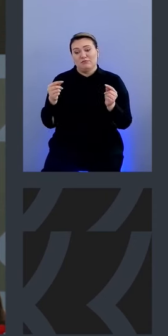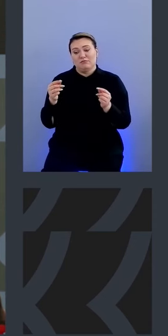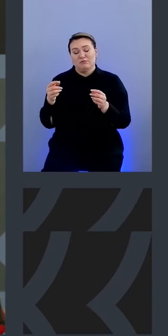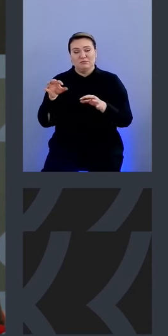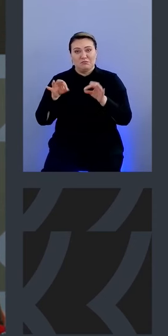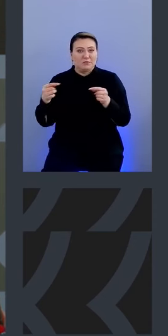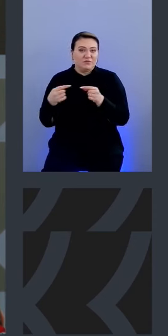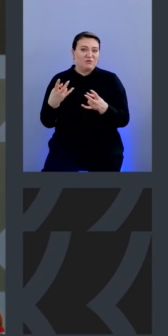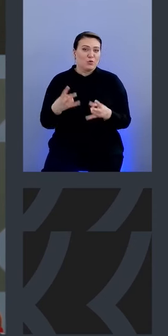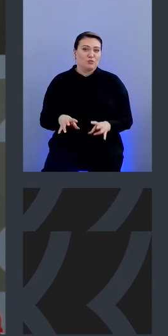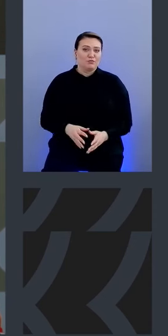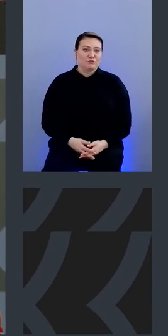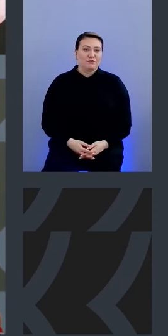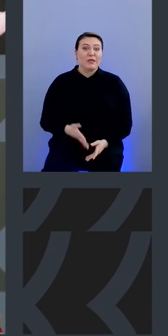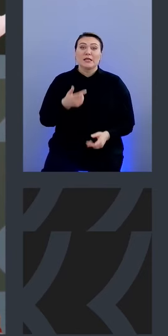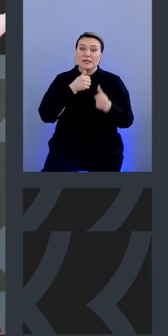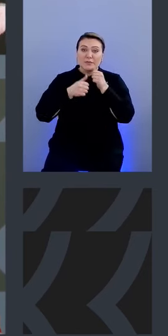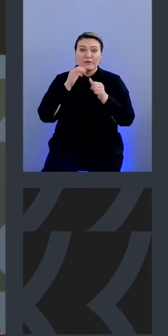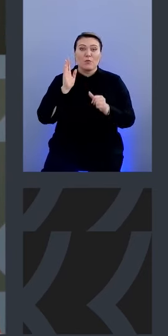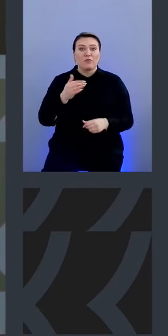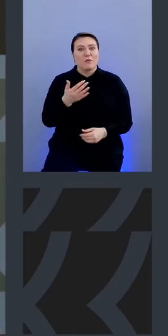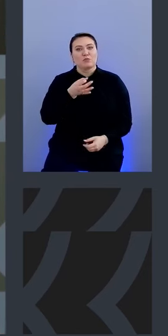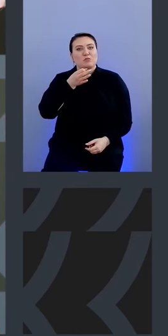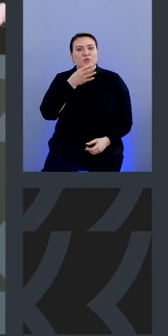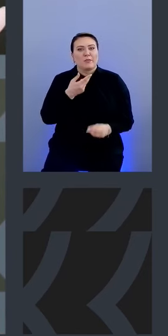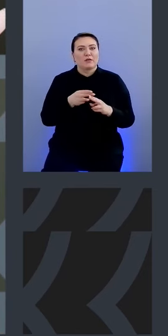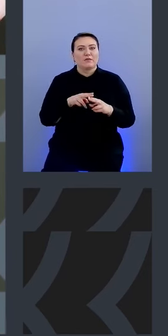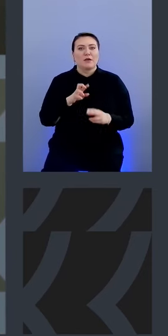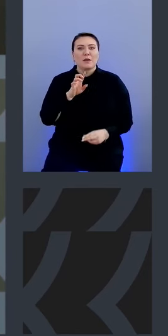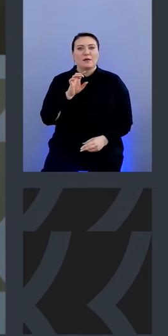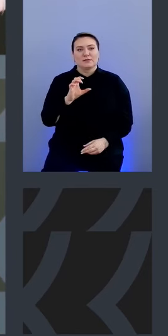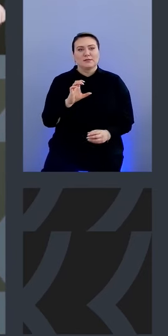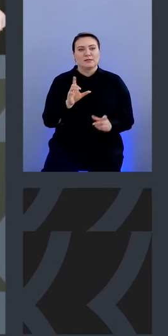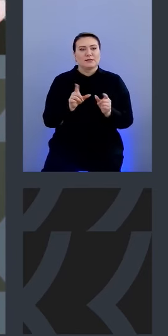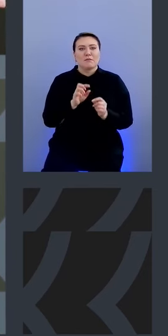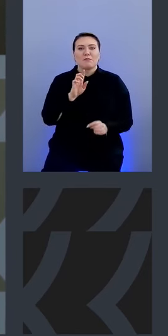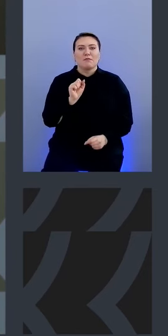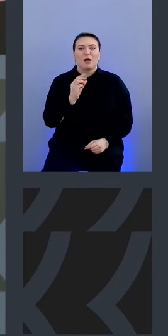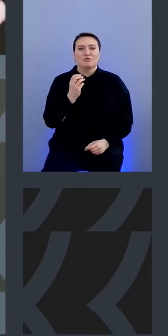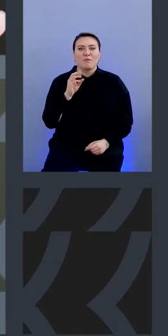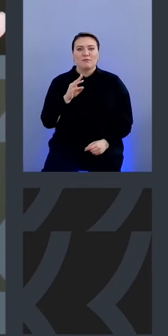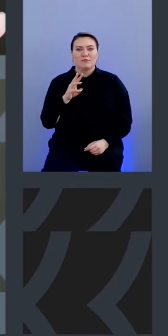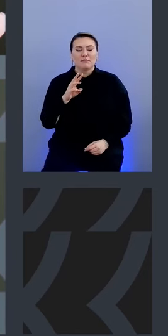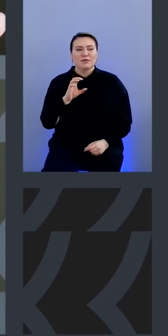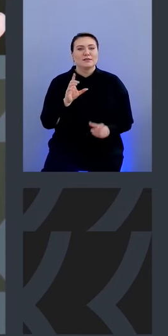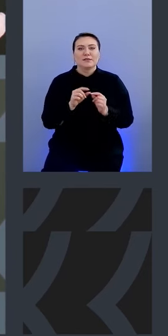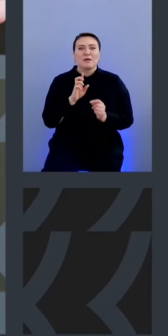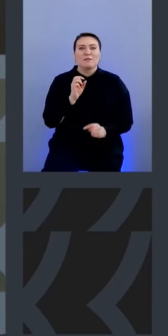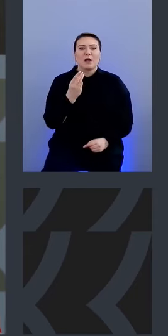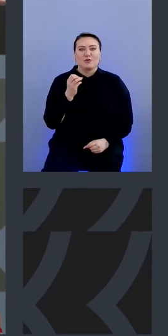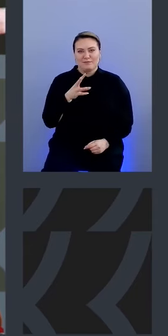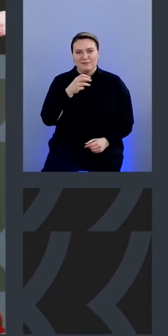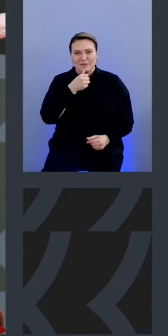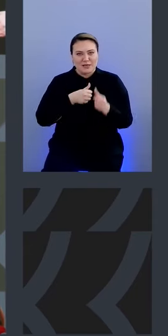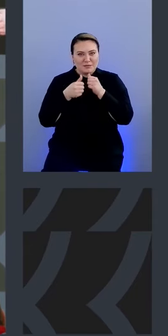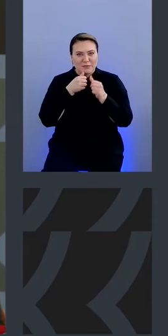кстати если будете экспериментировать вообще вам очень понравится с башен поэкспериментировать там как это все башенку башенку этим там без